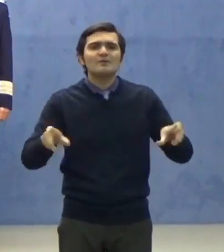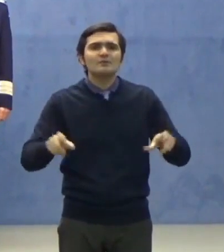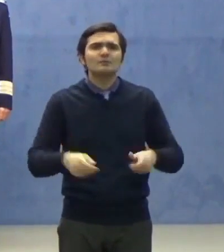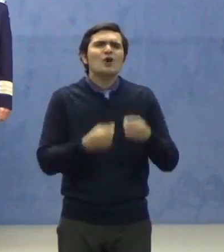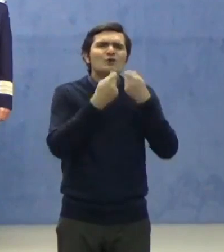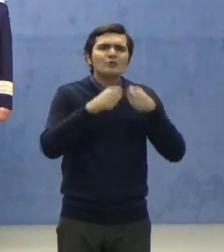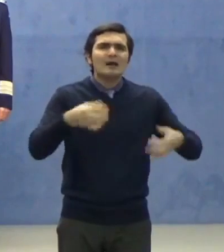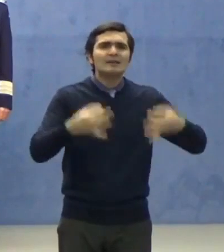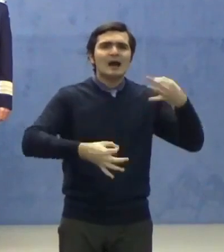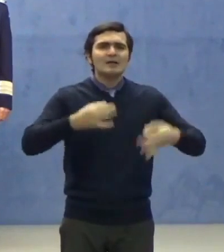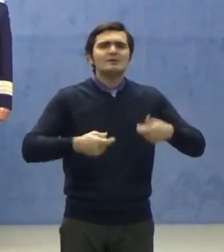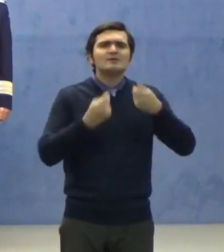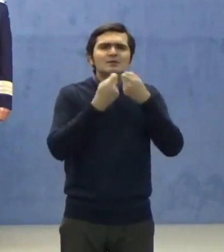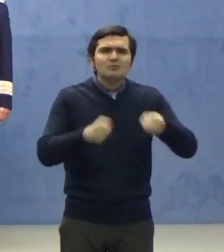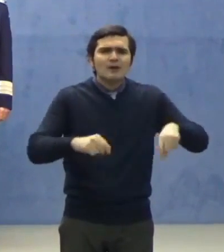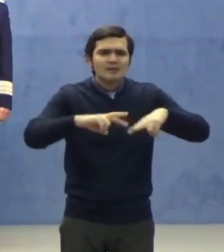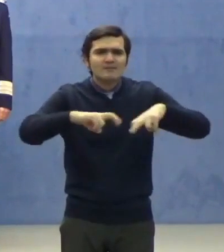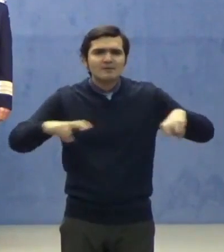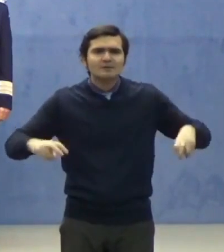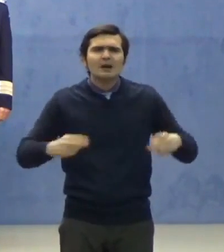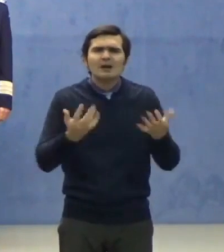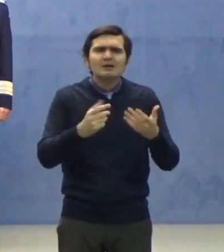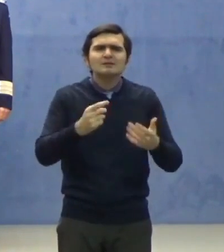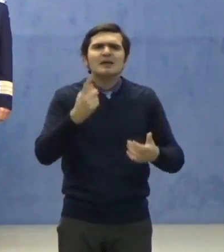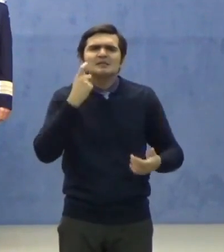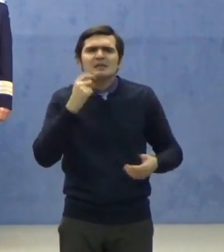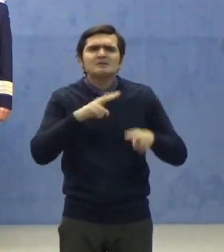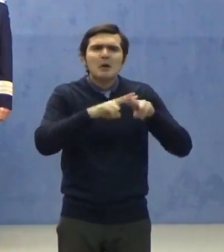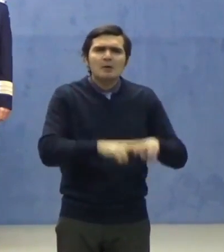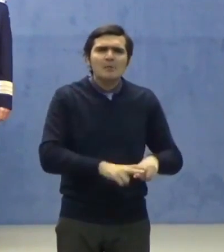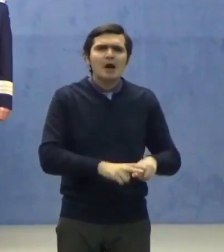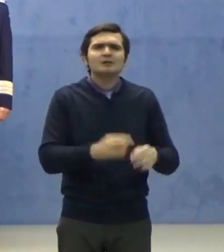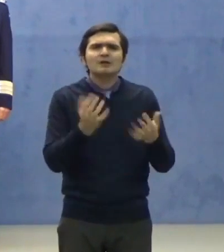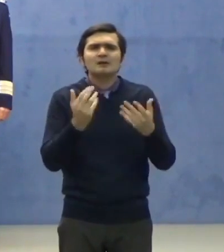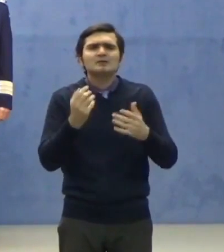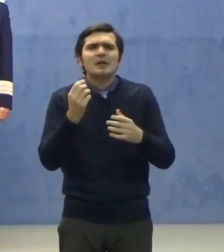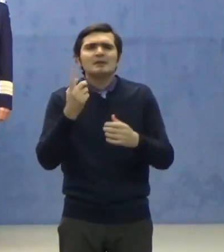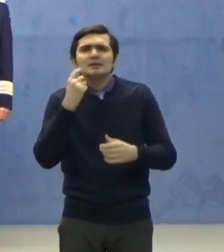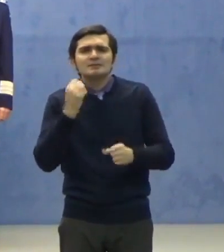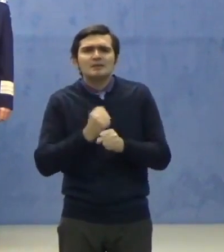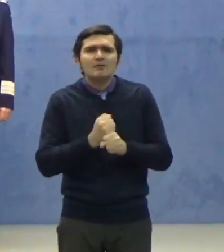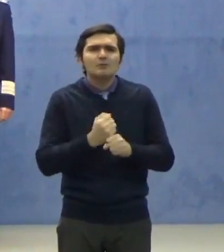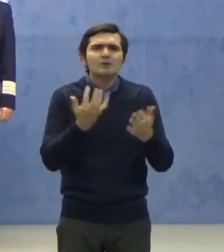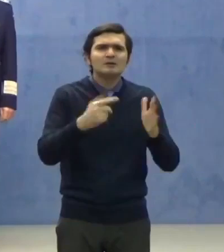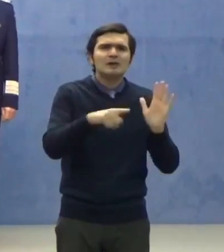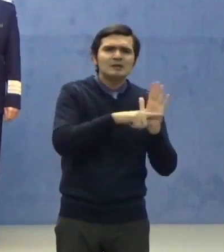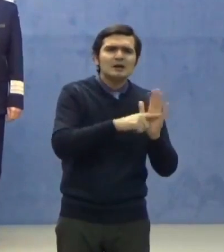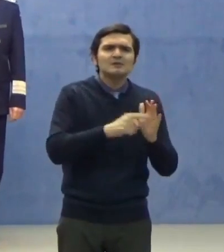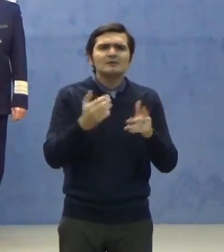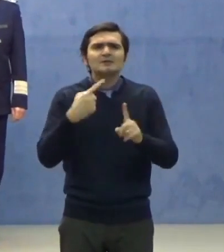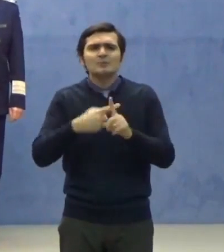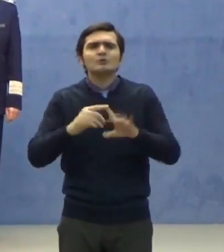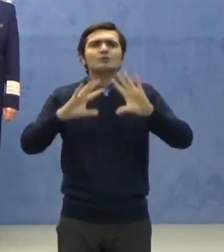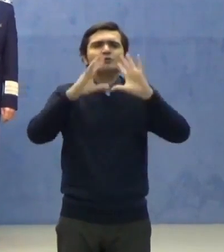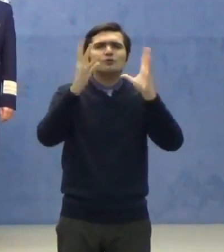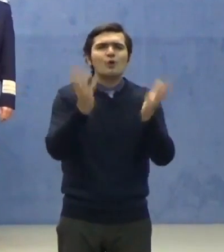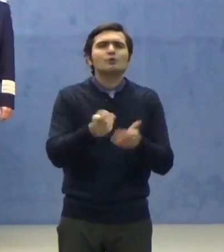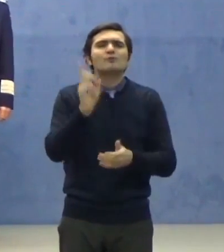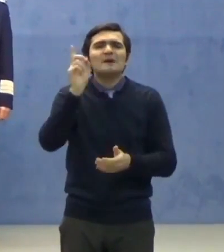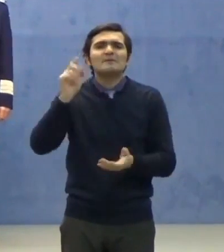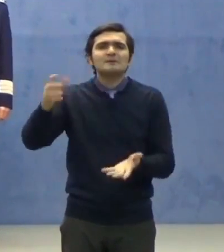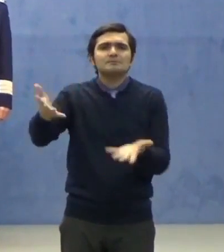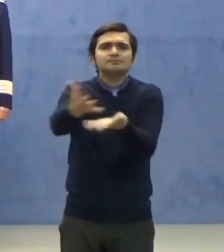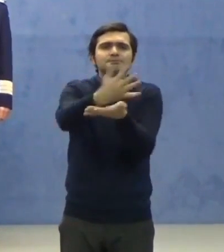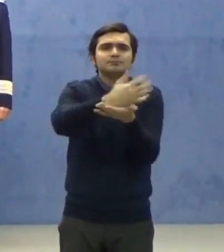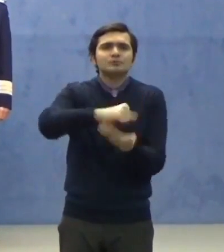analizele, toate investigațiile, câte teste mai sunt, câte teste s-au făcut, câte negative, câte pozitive vor fi centralizate